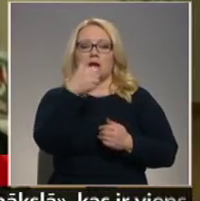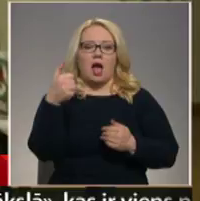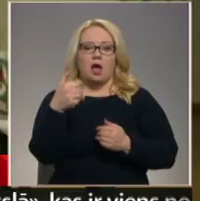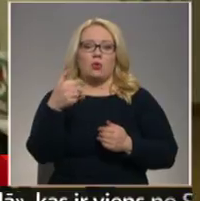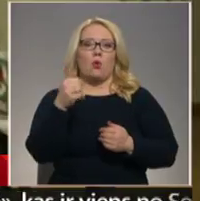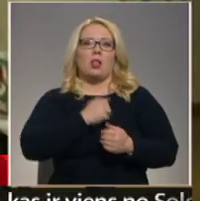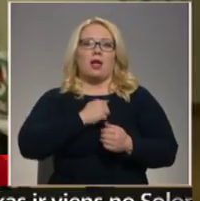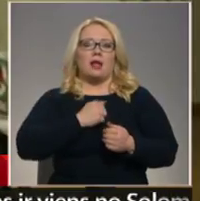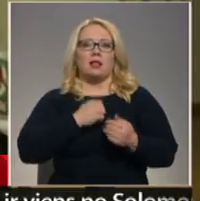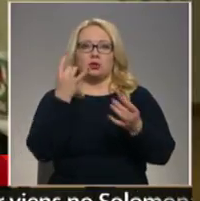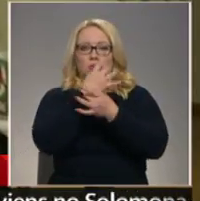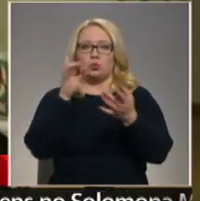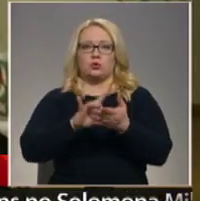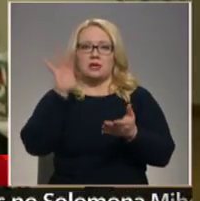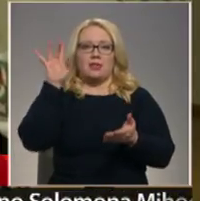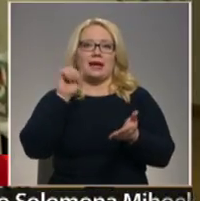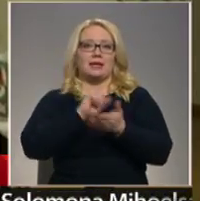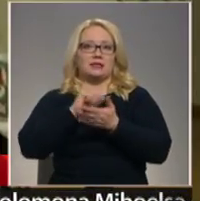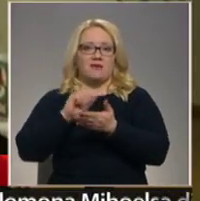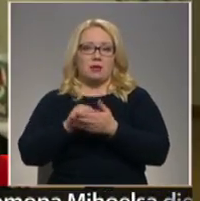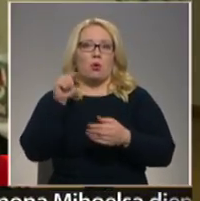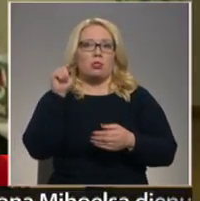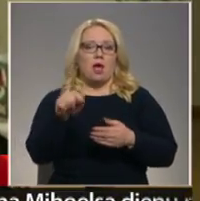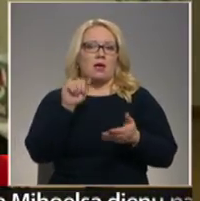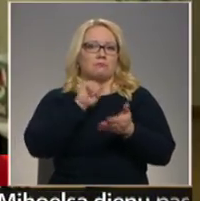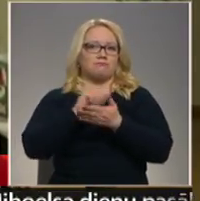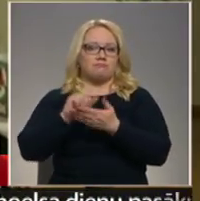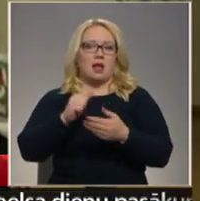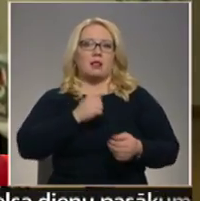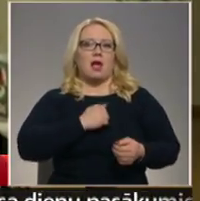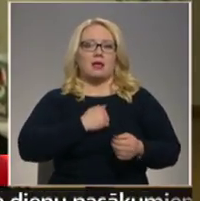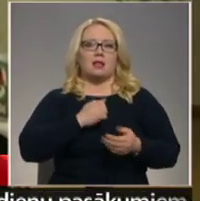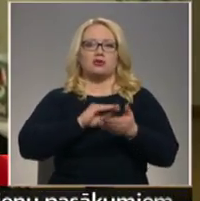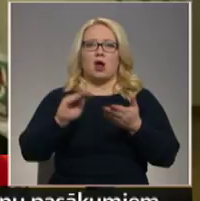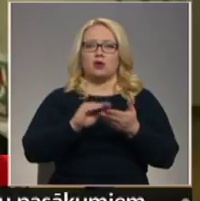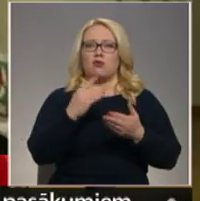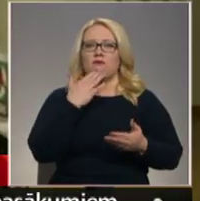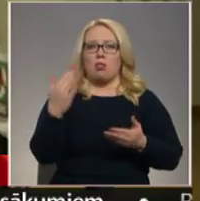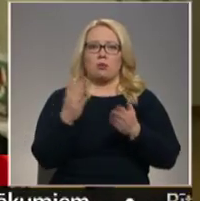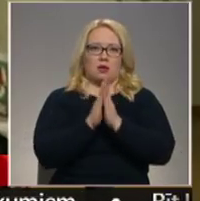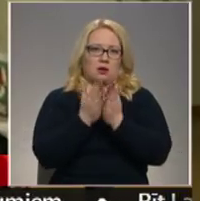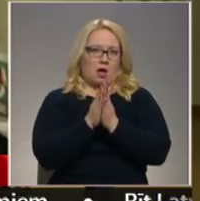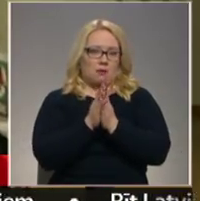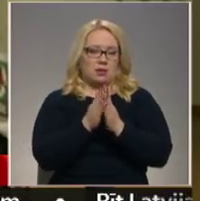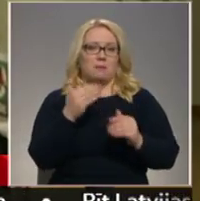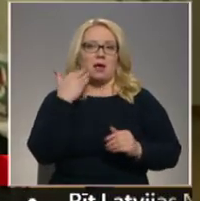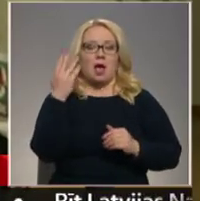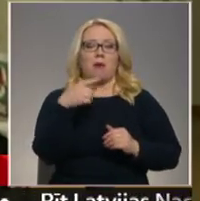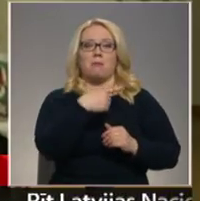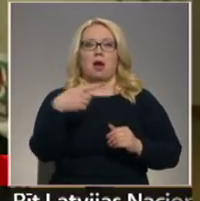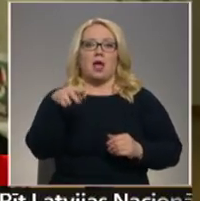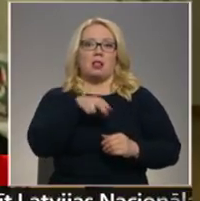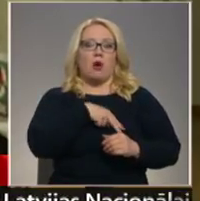Latgales kultūras centru izdevniecību un tajā izdod Latgaliešu rakstu valodā grāmatas. Taču, kamēr pārējo